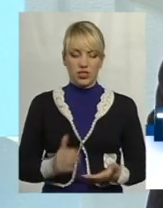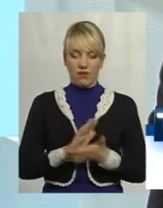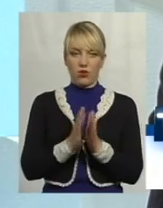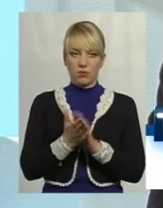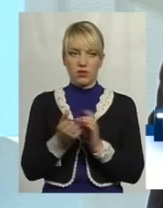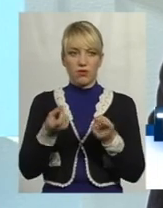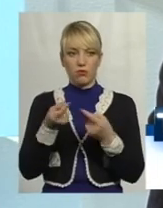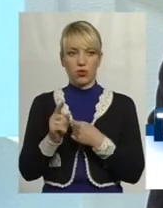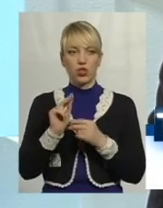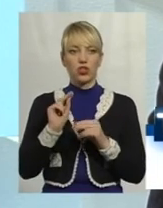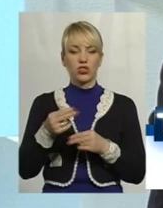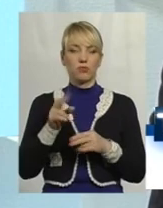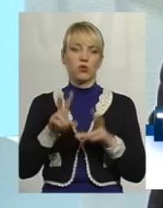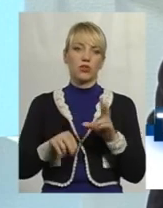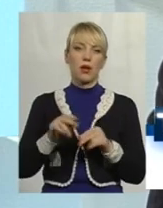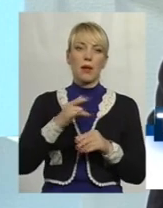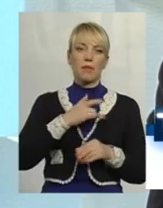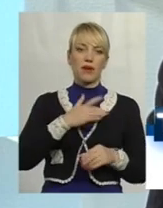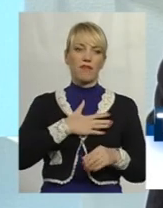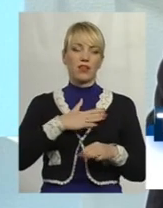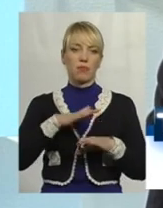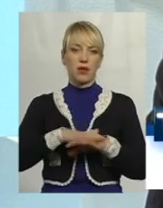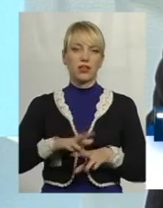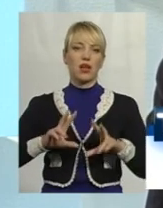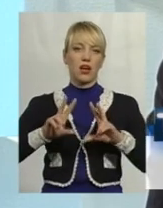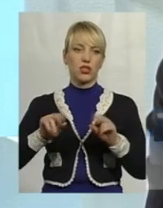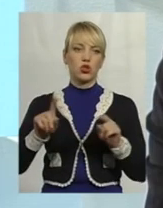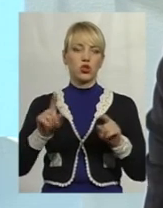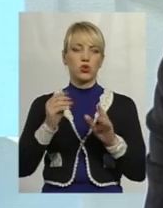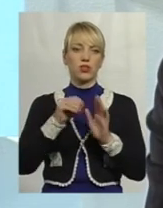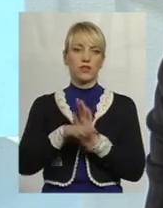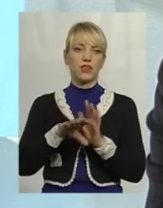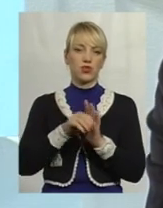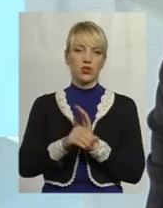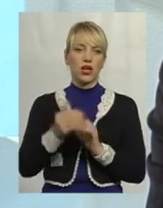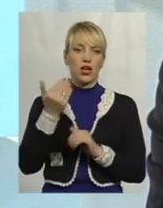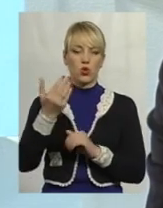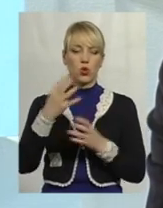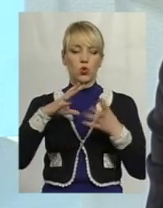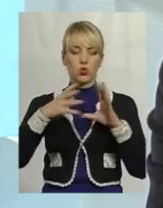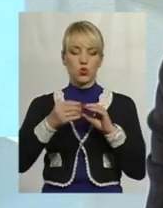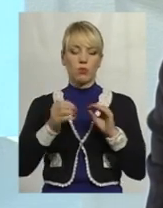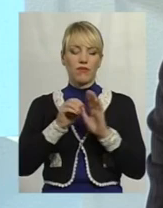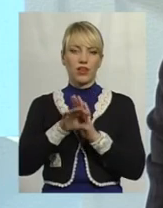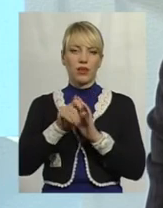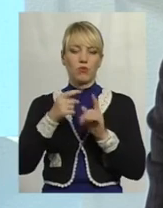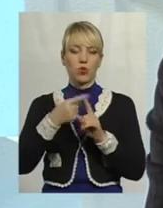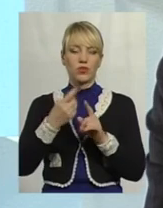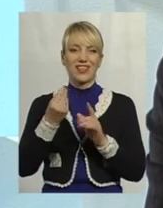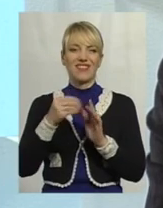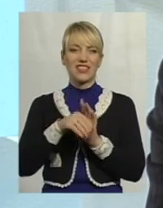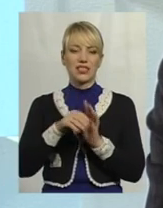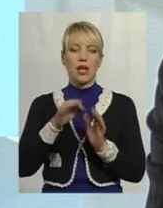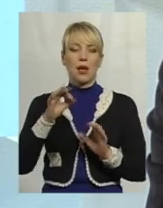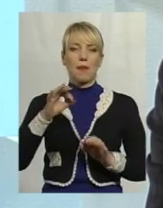трохи по-іншому, ніж розраховували, «Приватбанк» гарантує, що інвестору його сума вкладень плюс інвестиційний прибуток, його